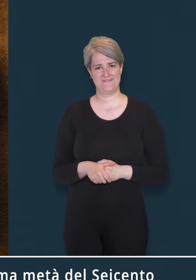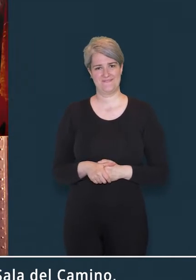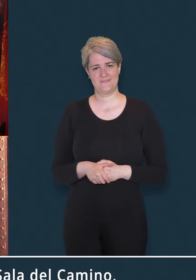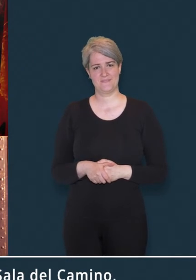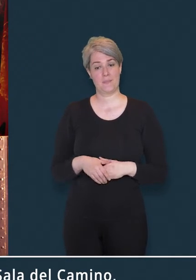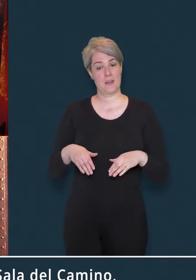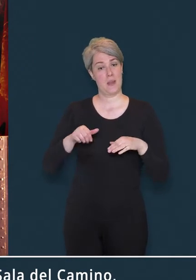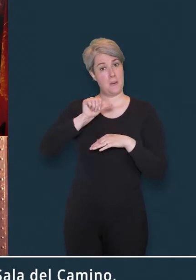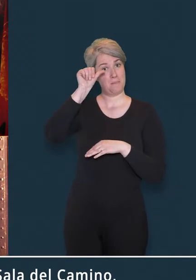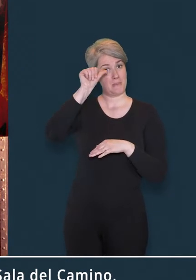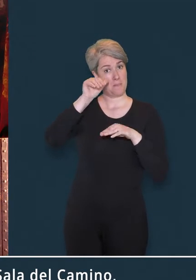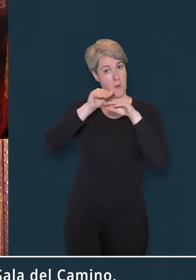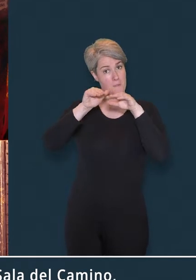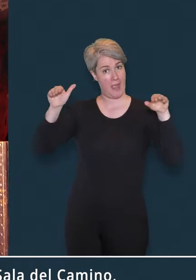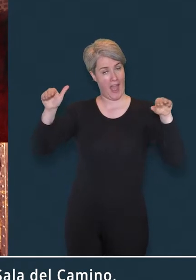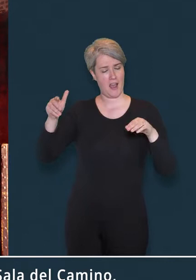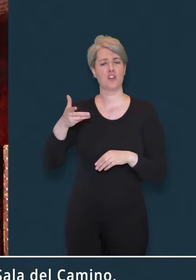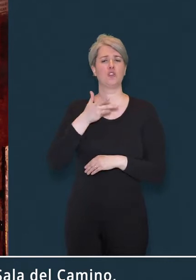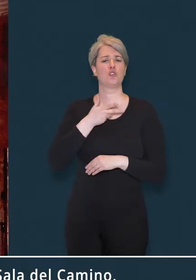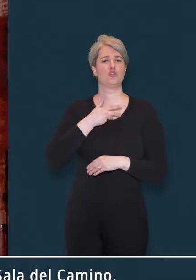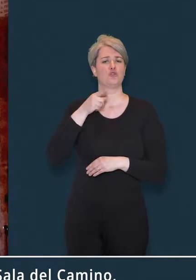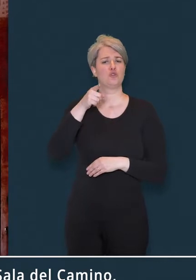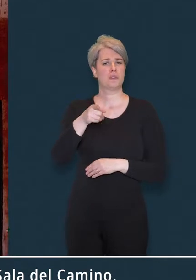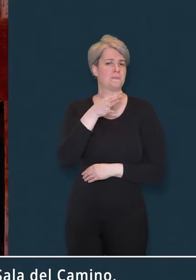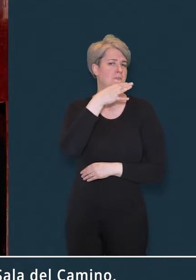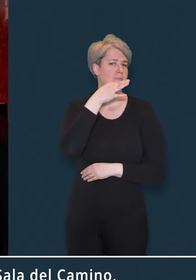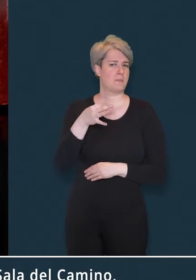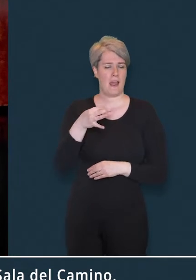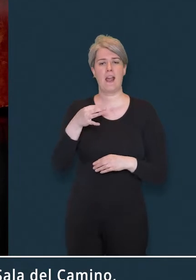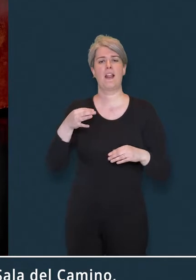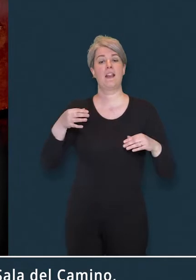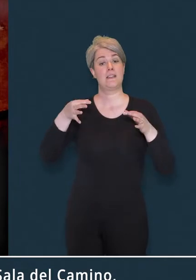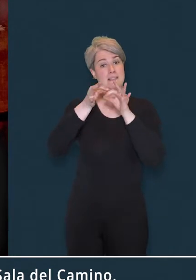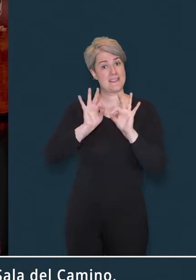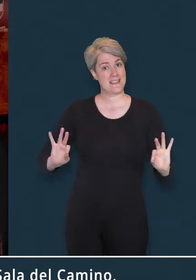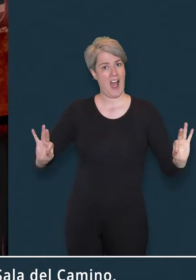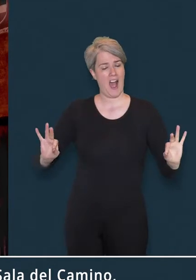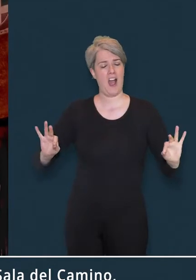al primo piano si trova la suggestiva sala del camino